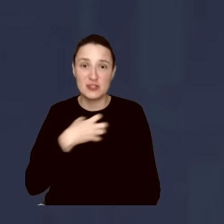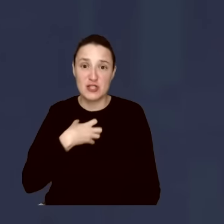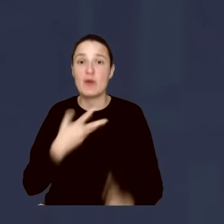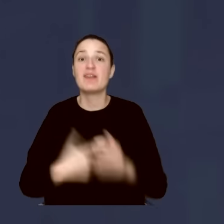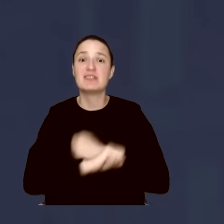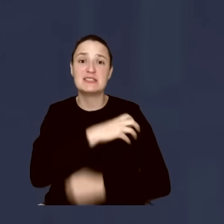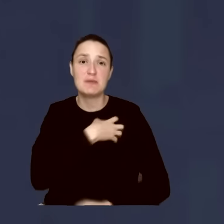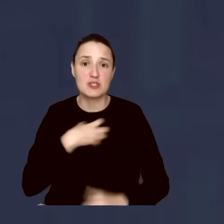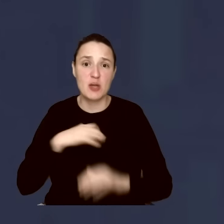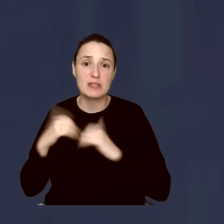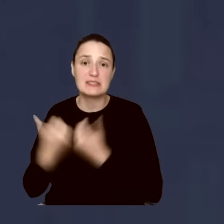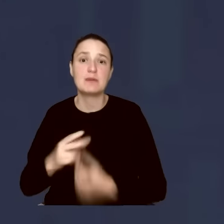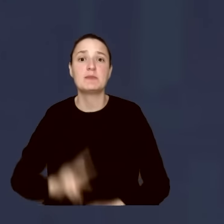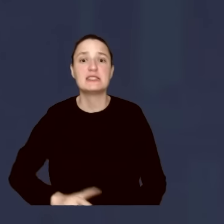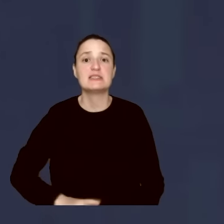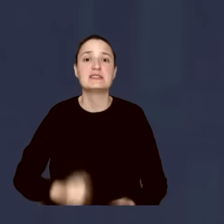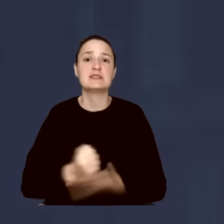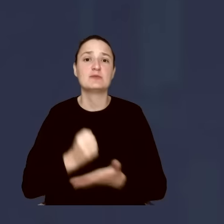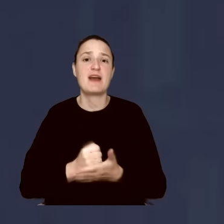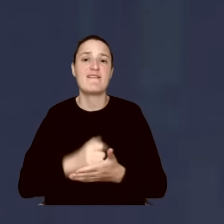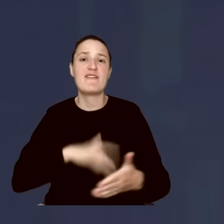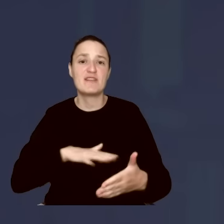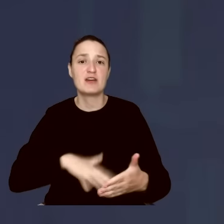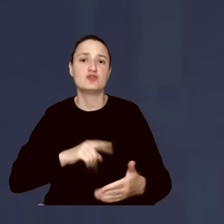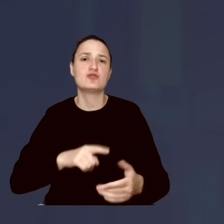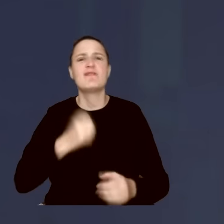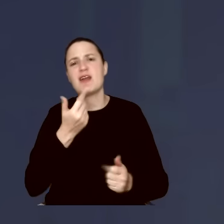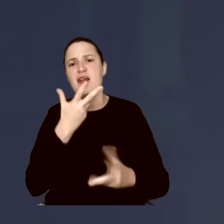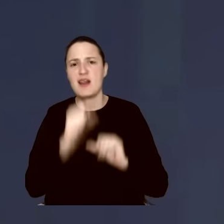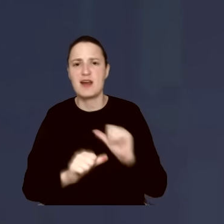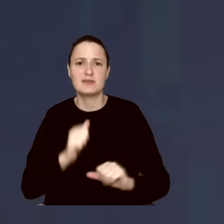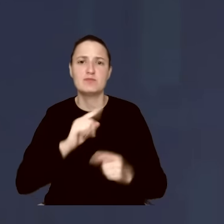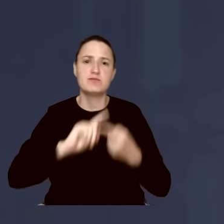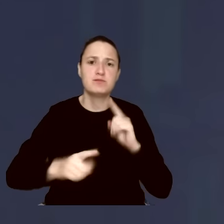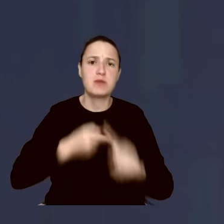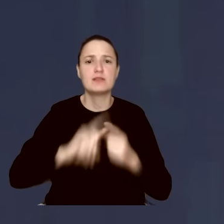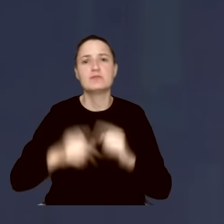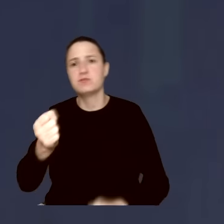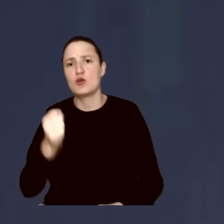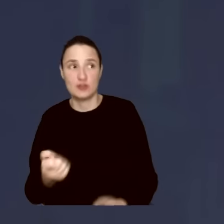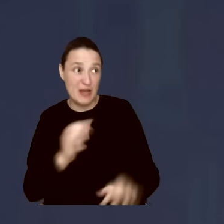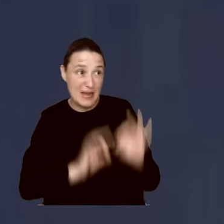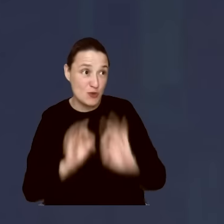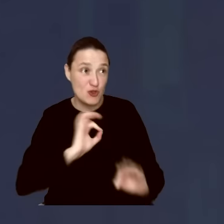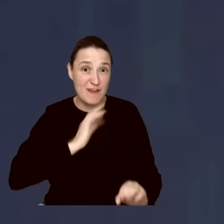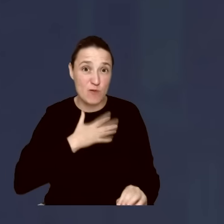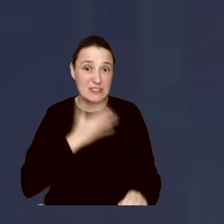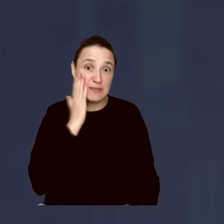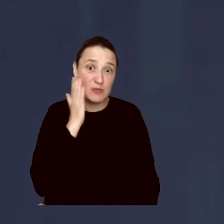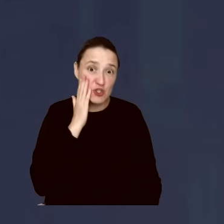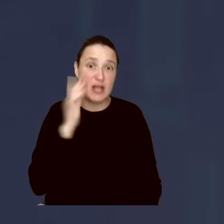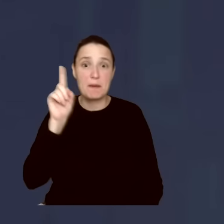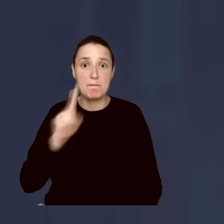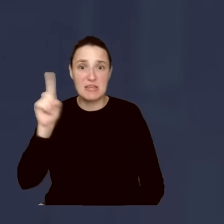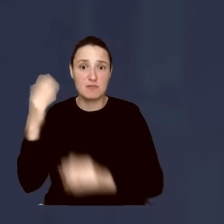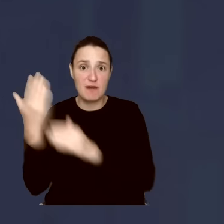Sejmu, ministrem spraw wewnętrznych administracji, w końcu od wielu lat posłem, politykiem remontować swoje prywatne mieszkanie za pieniądze państwowej spółki.